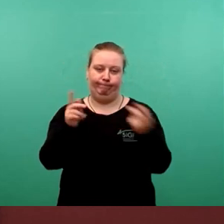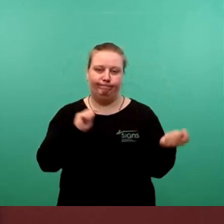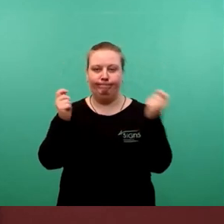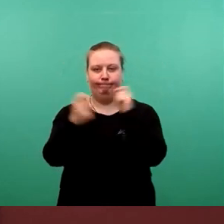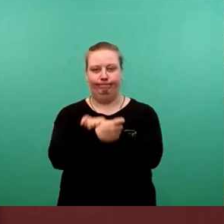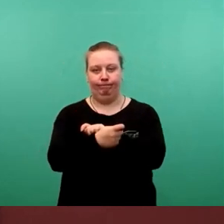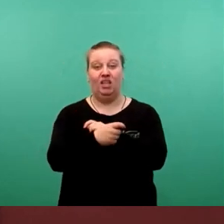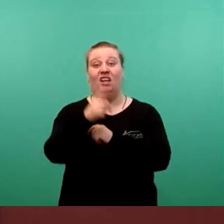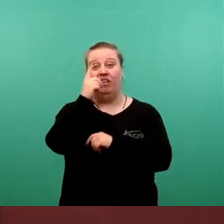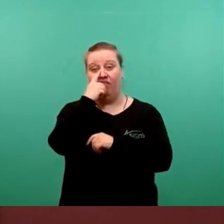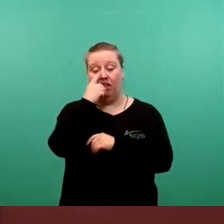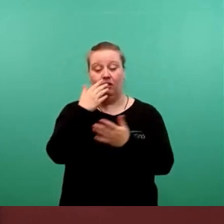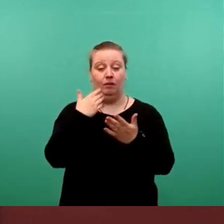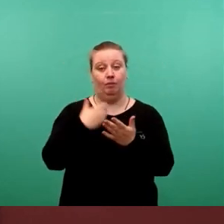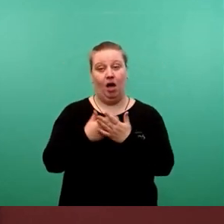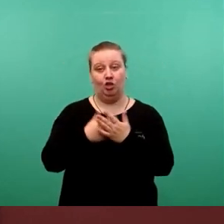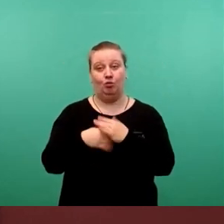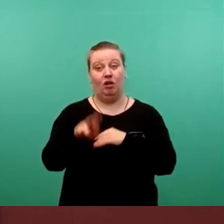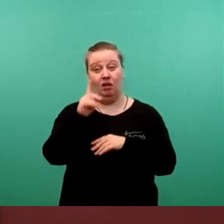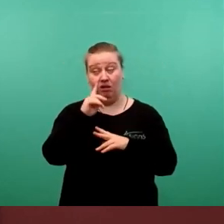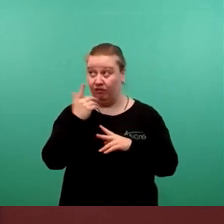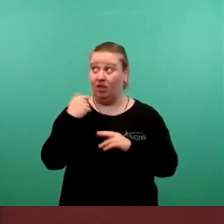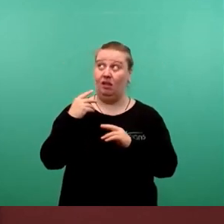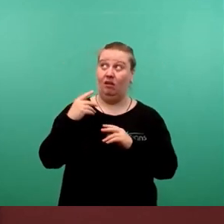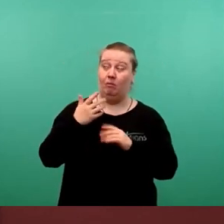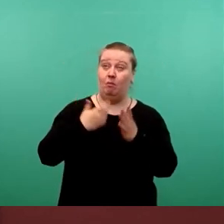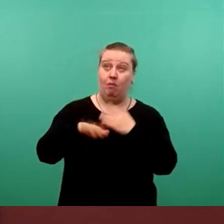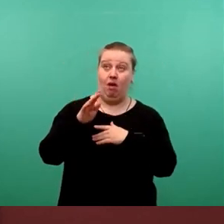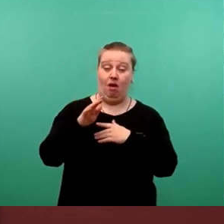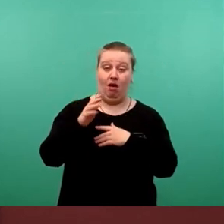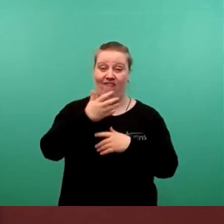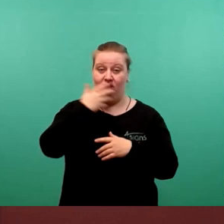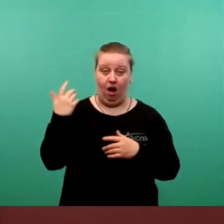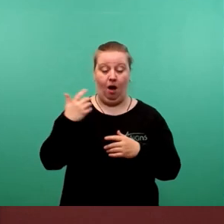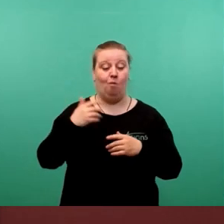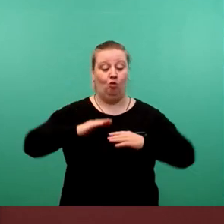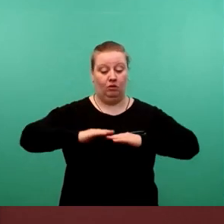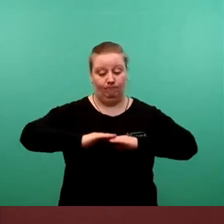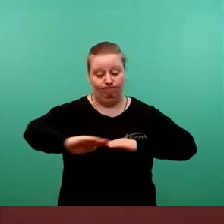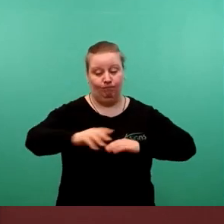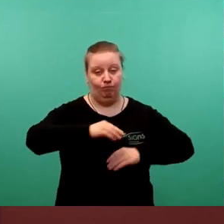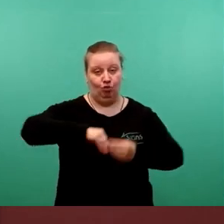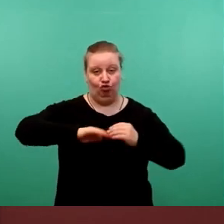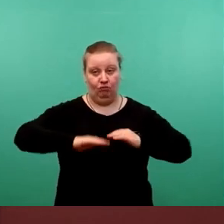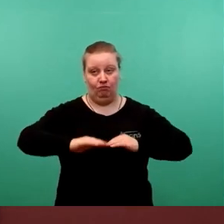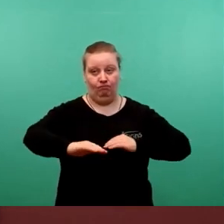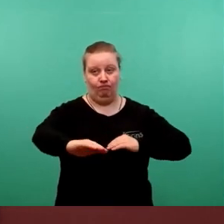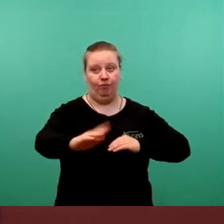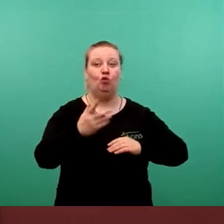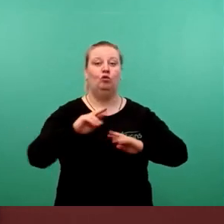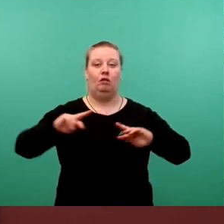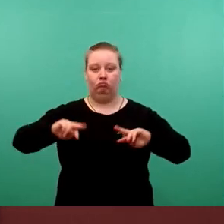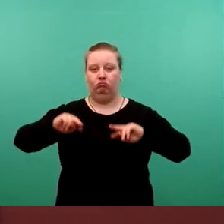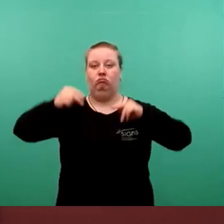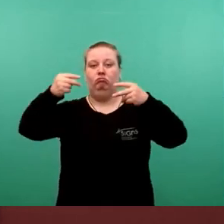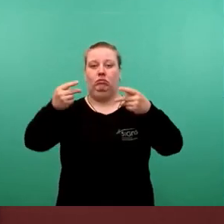Witterungsbedingung eine Reparatur mit Heißmischgut zulässt, wird diese durchgeführt und die Beschilderung anschließend